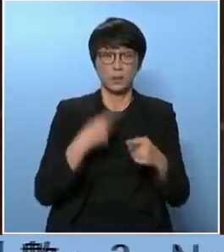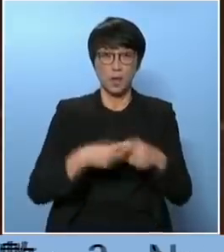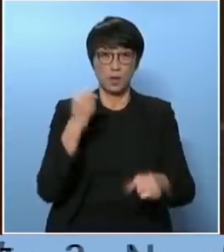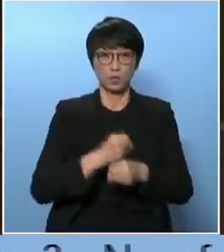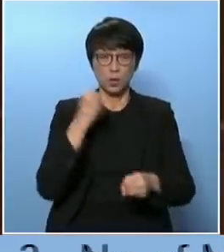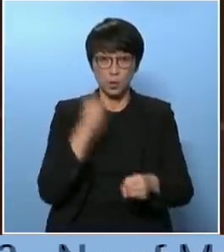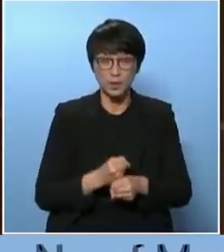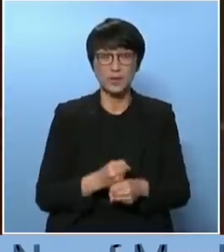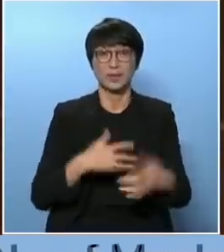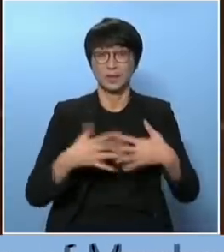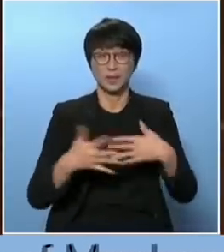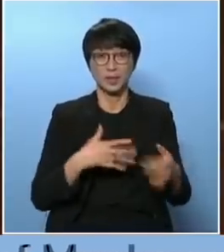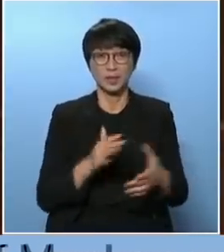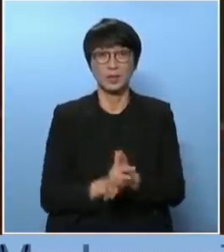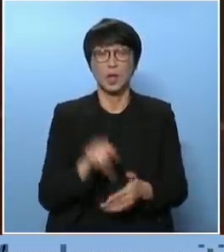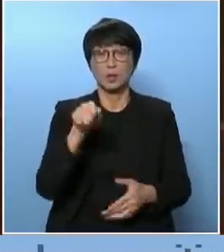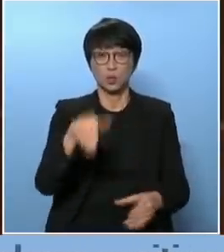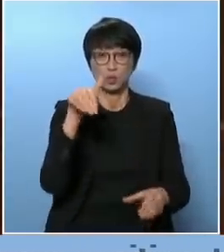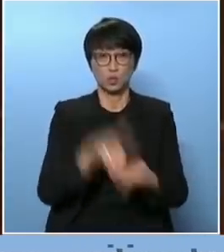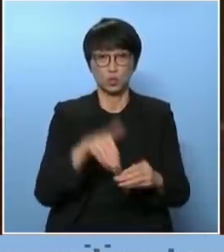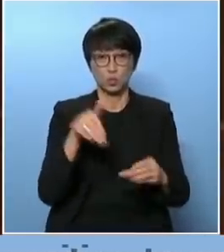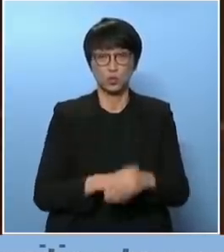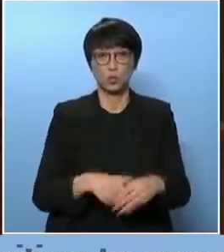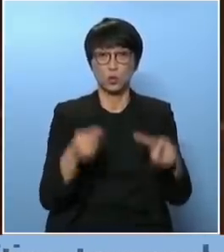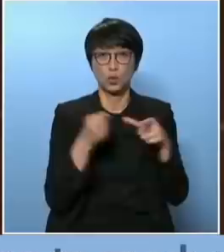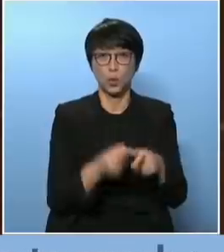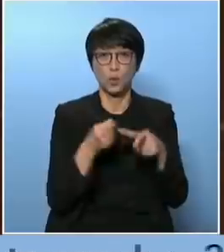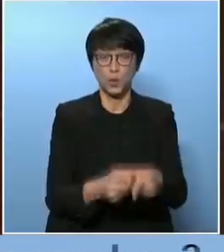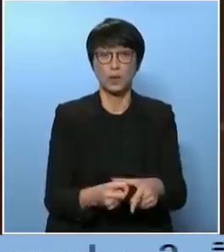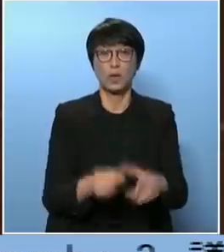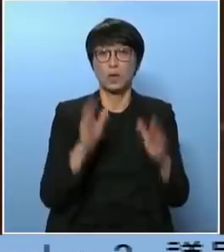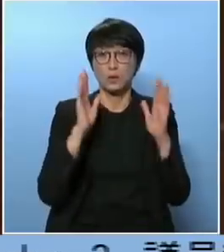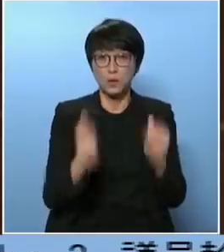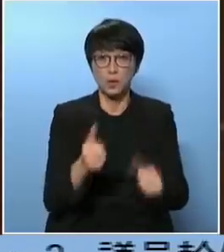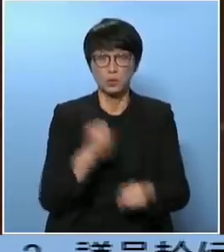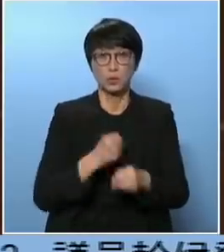做一些实事要确保那个选举是能够公平公正的进行小姐不仁忍此臣词好好好好